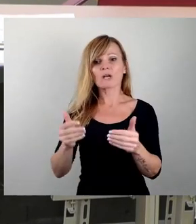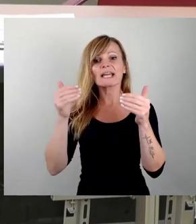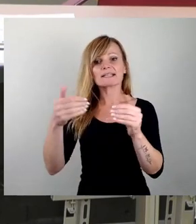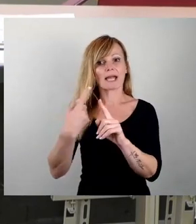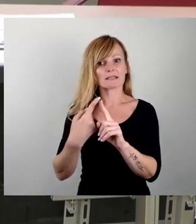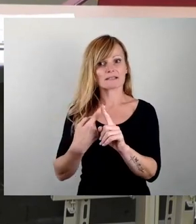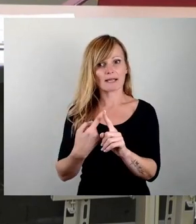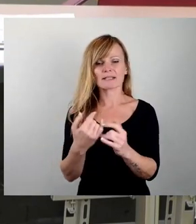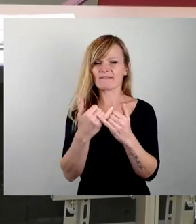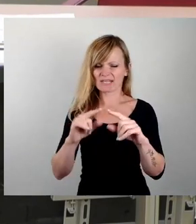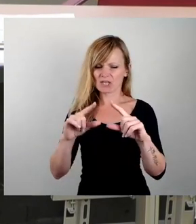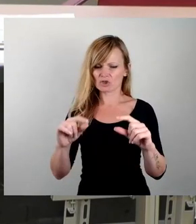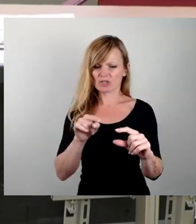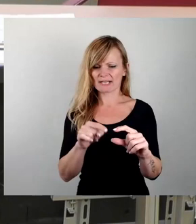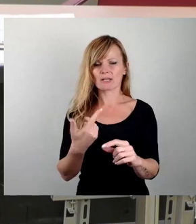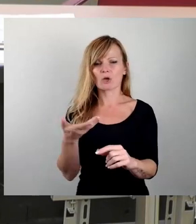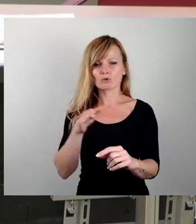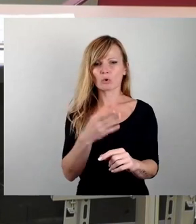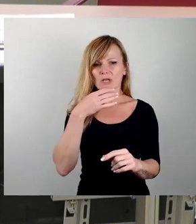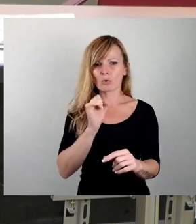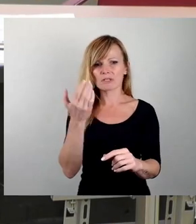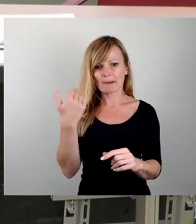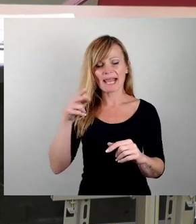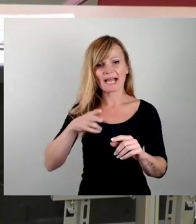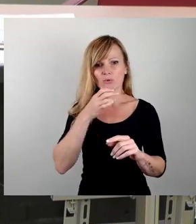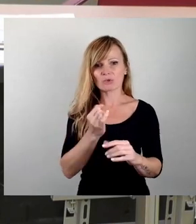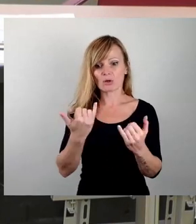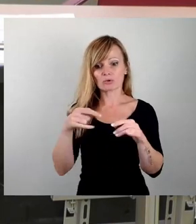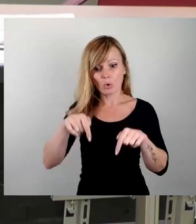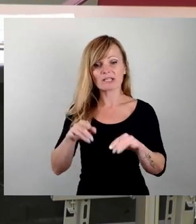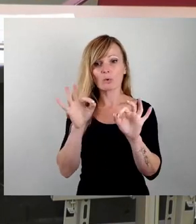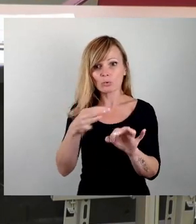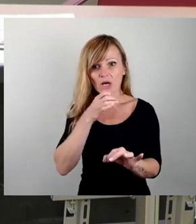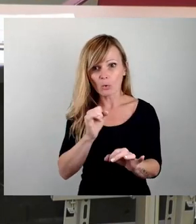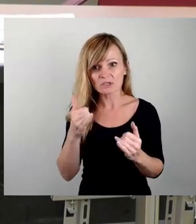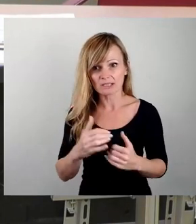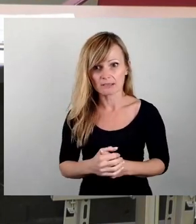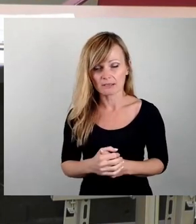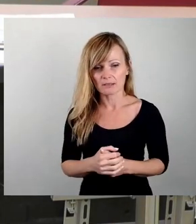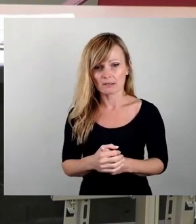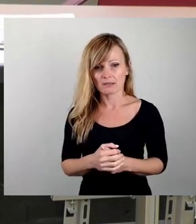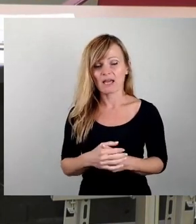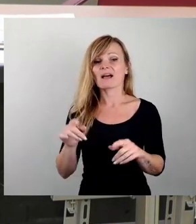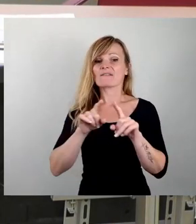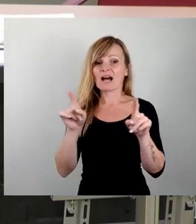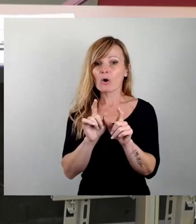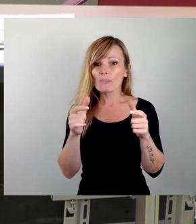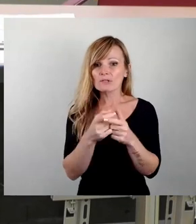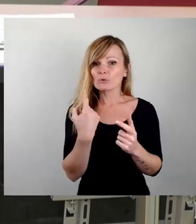das Schädchen, dass ein toter Russe einmal ein Ehrenrusse und heute ein guter Russe ist? Die Fachkommission wird es rausfinden.